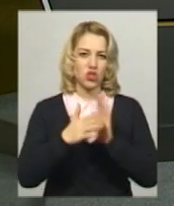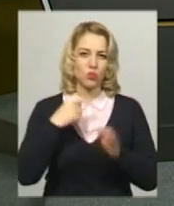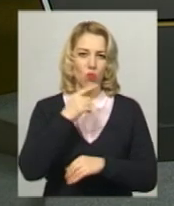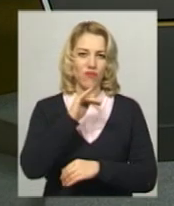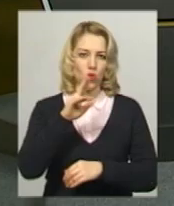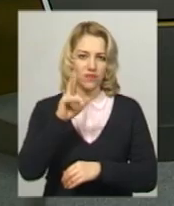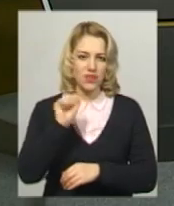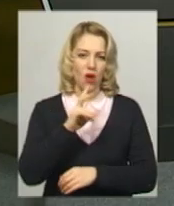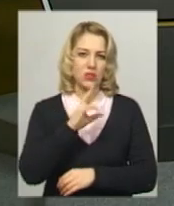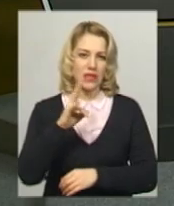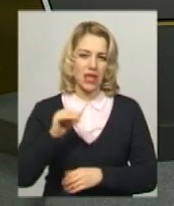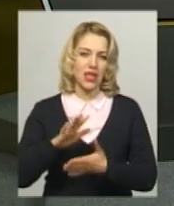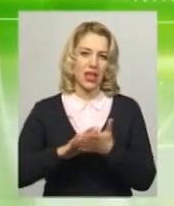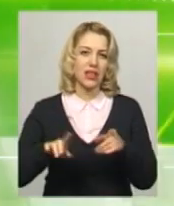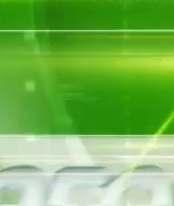Далі коротко про такі теми.